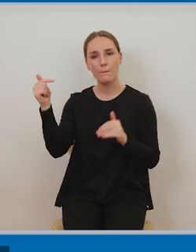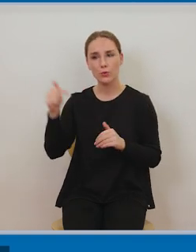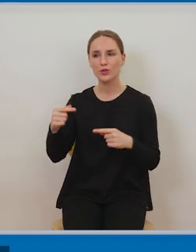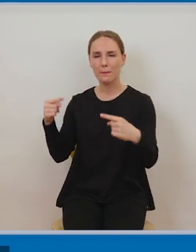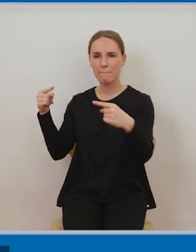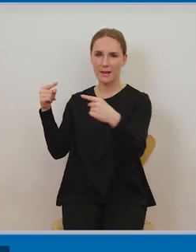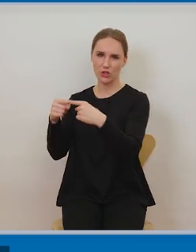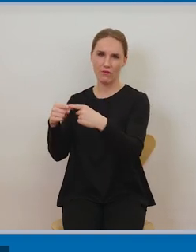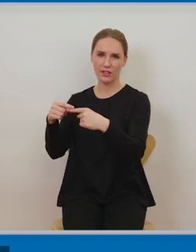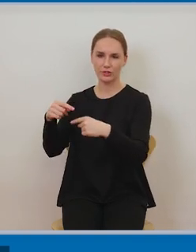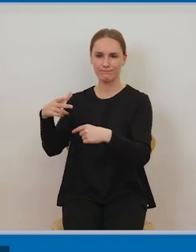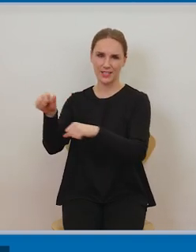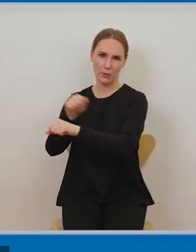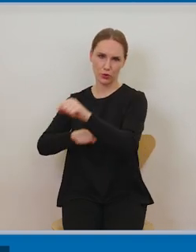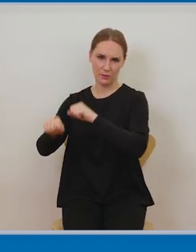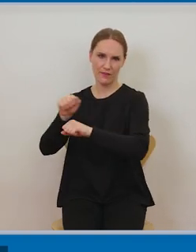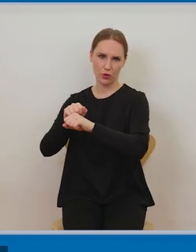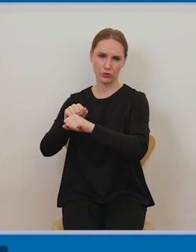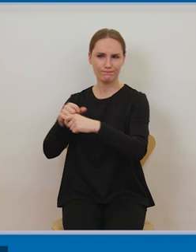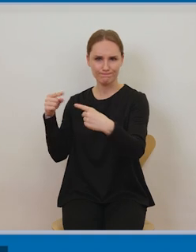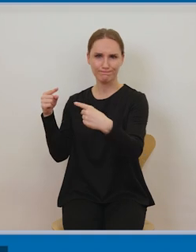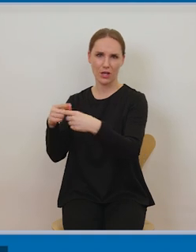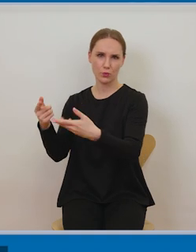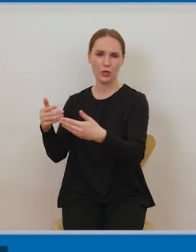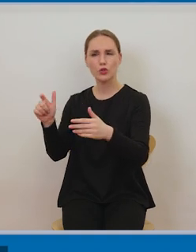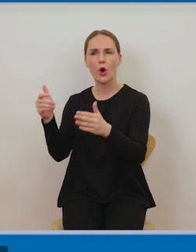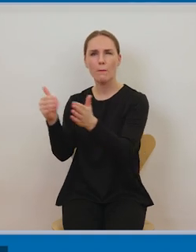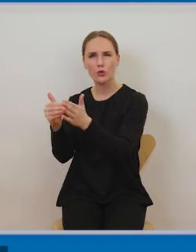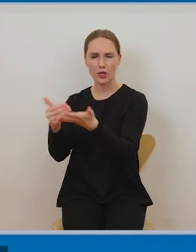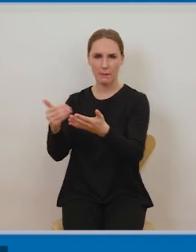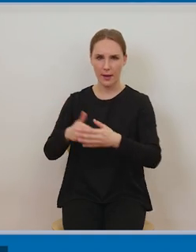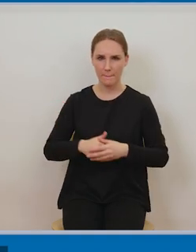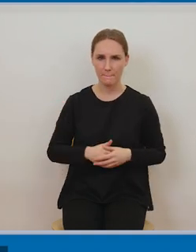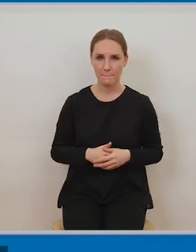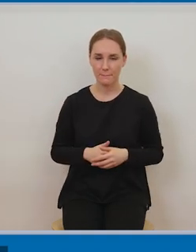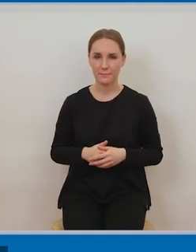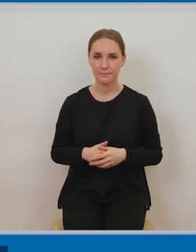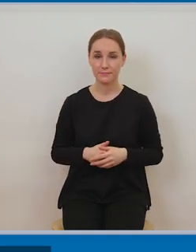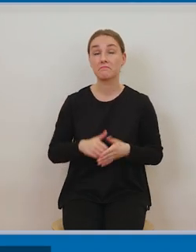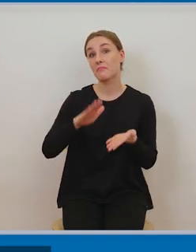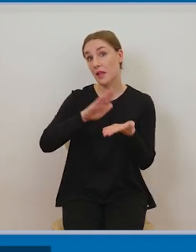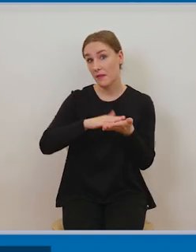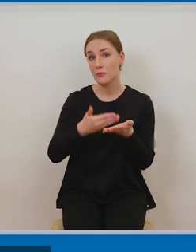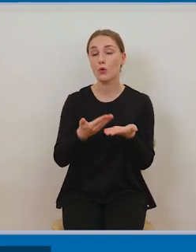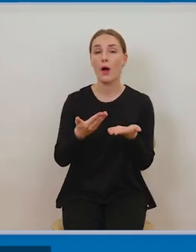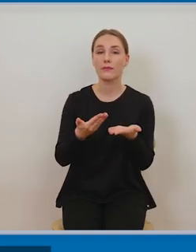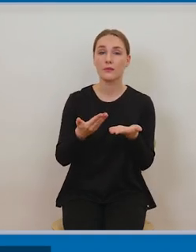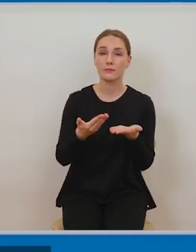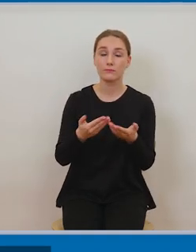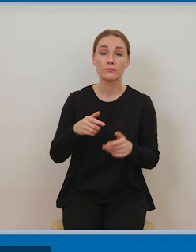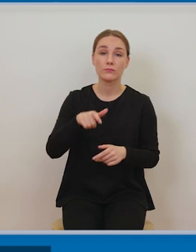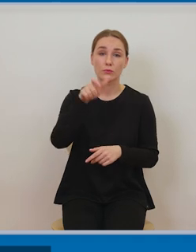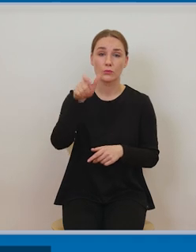głównie takie materiały będą wzbogacone o tłumaczenie migowe w taki sposób, który pozwala rzeczywiście osobom z niepełnosprawnością